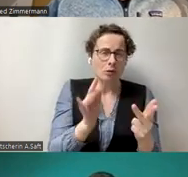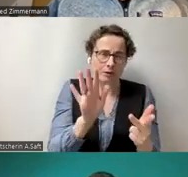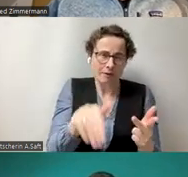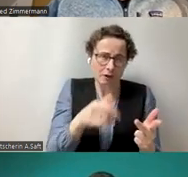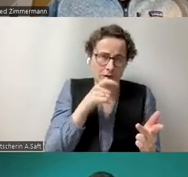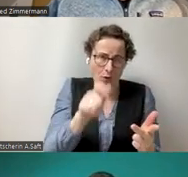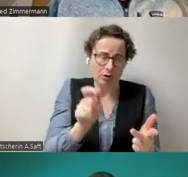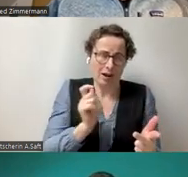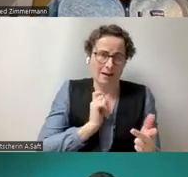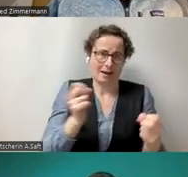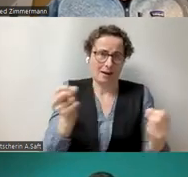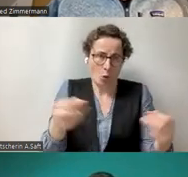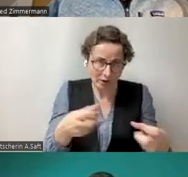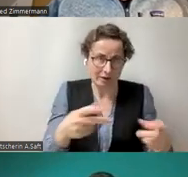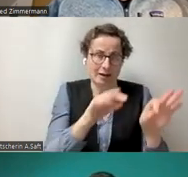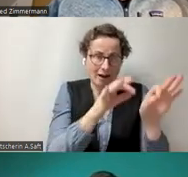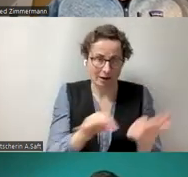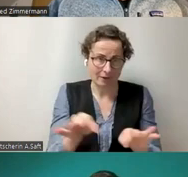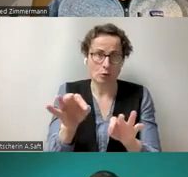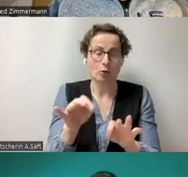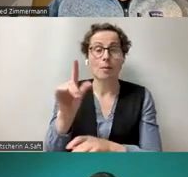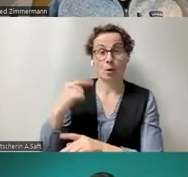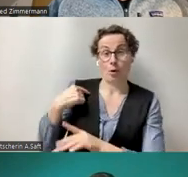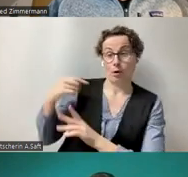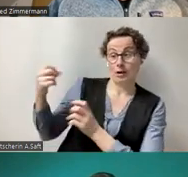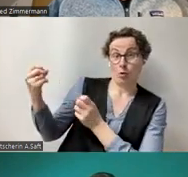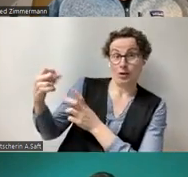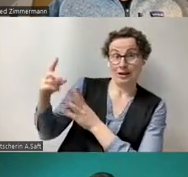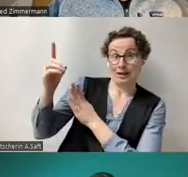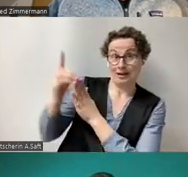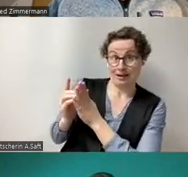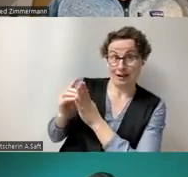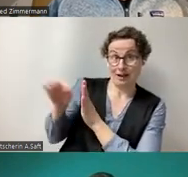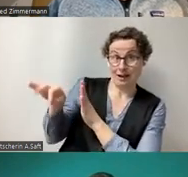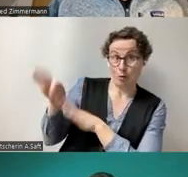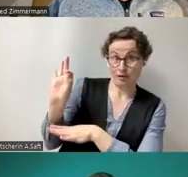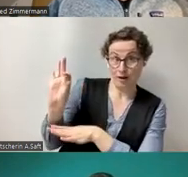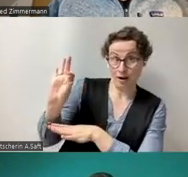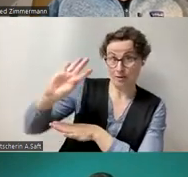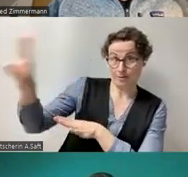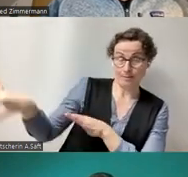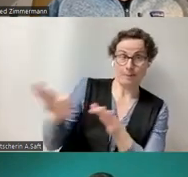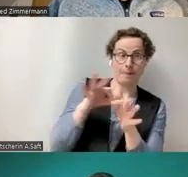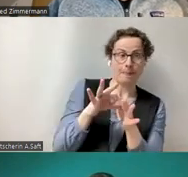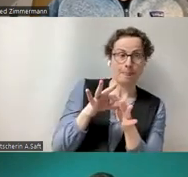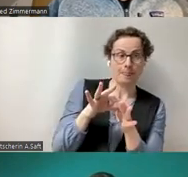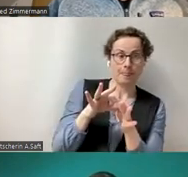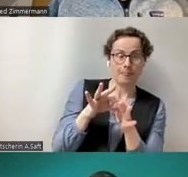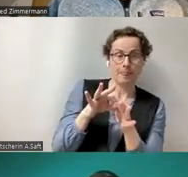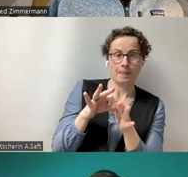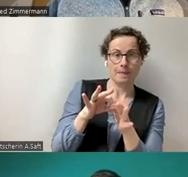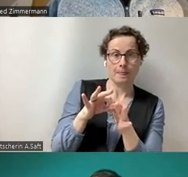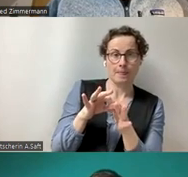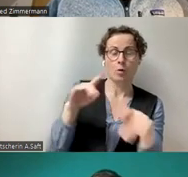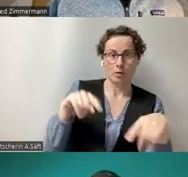Untertitel einfügen. Dann müssen Sie eine Untertiteldatei auswählen, in dem Fall mit einem VTT als Erweiterung.